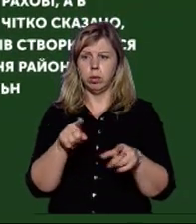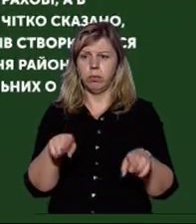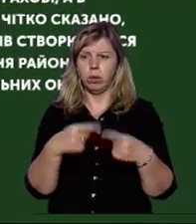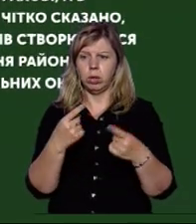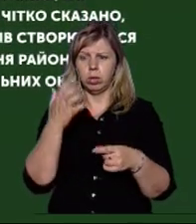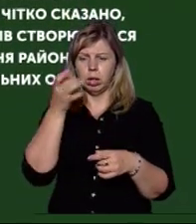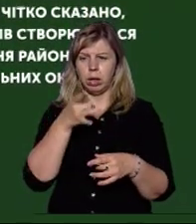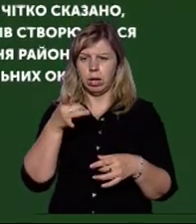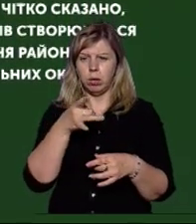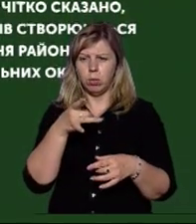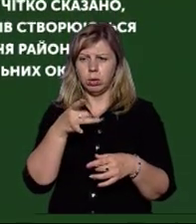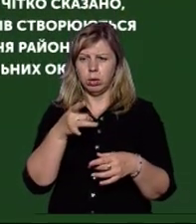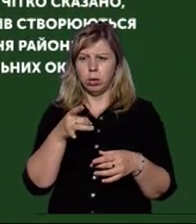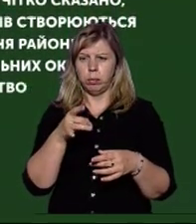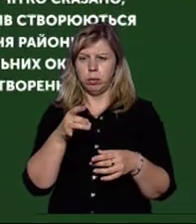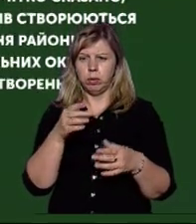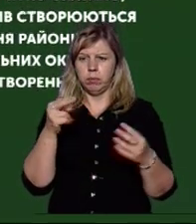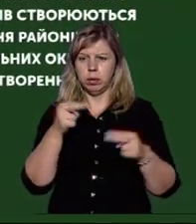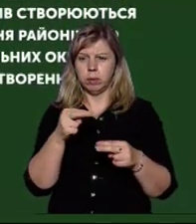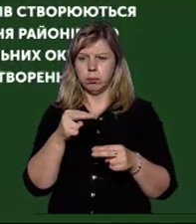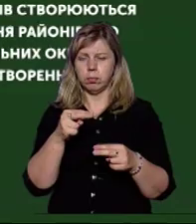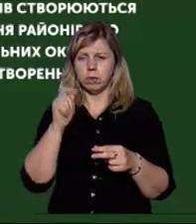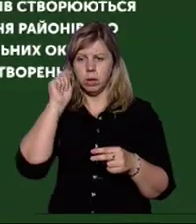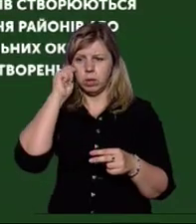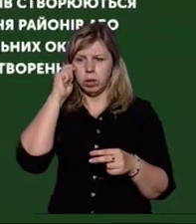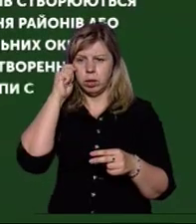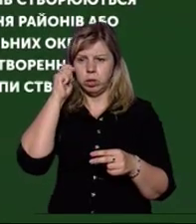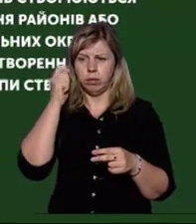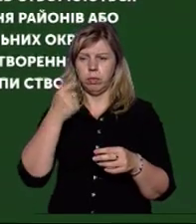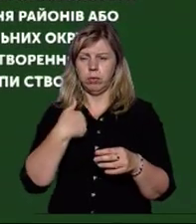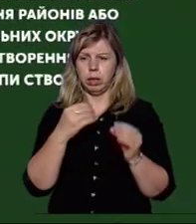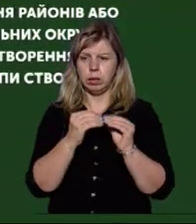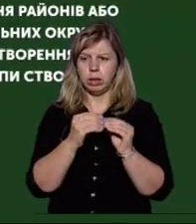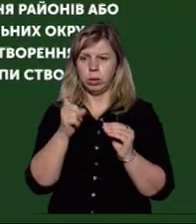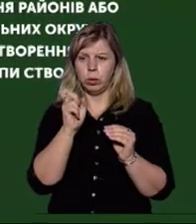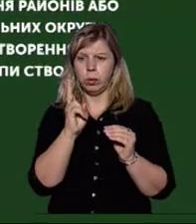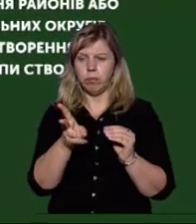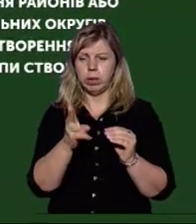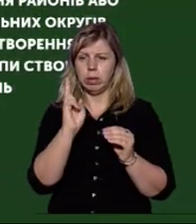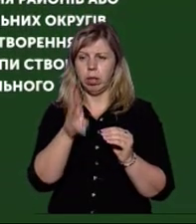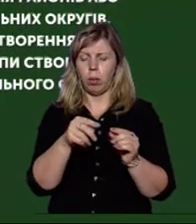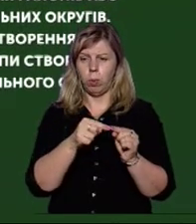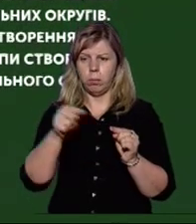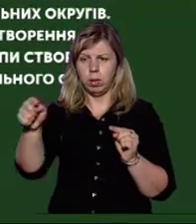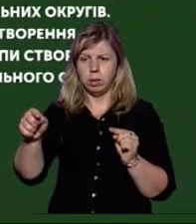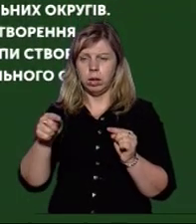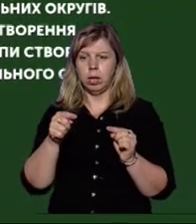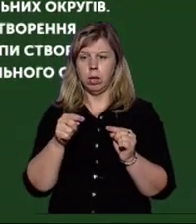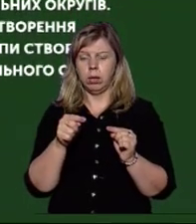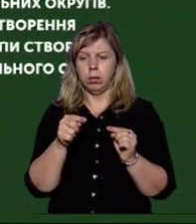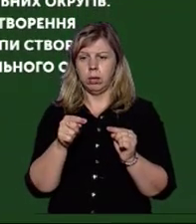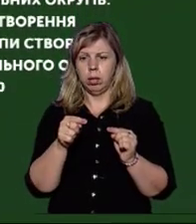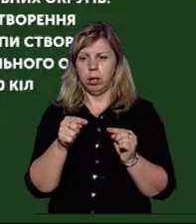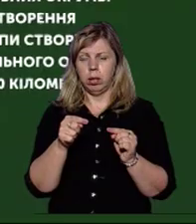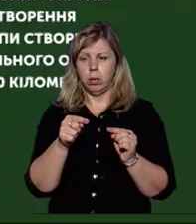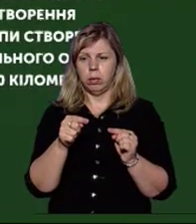Чорнатися, які віддалені від Втячова на 110-120 кілометрів. Тобто